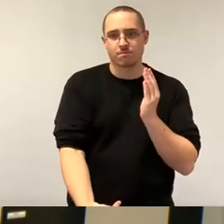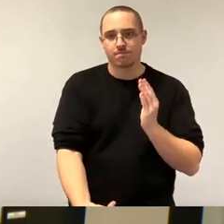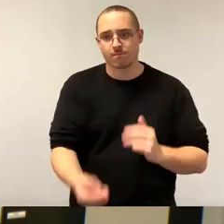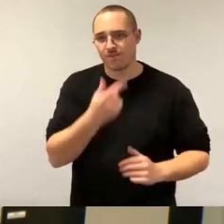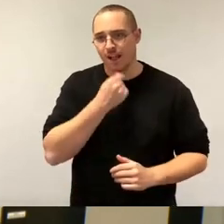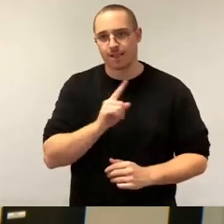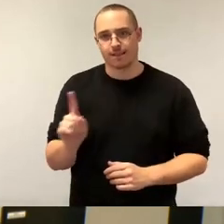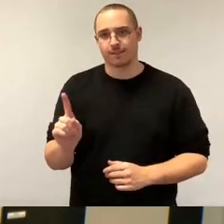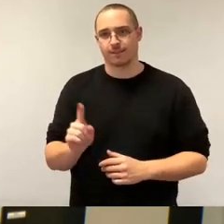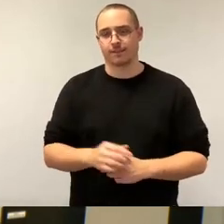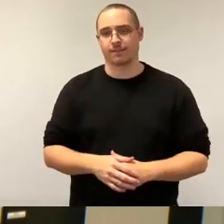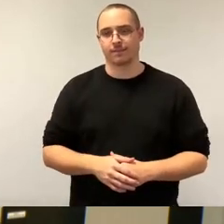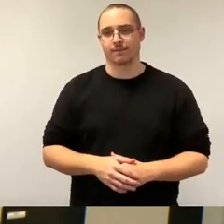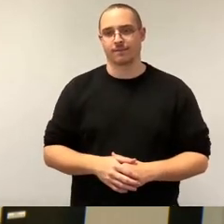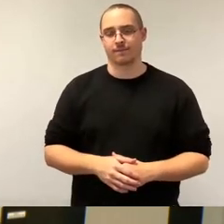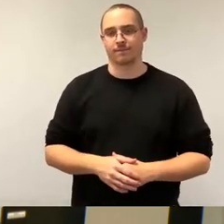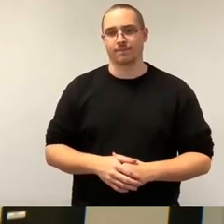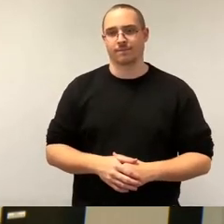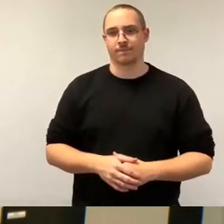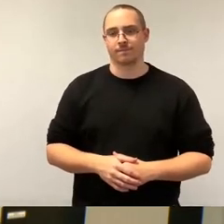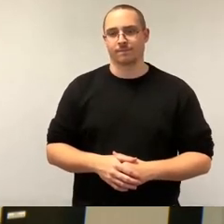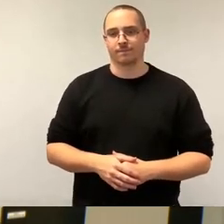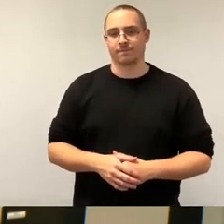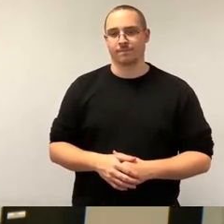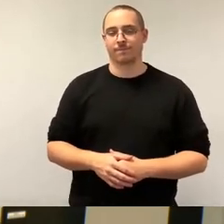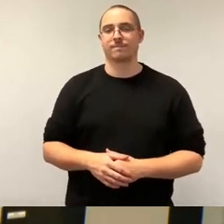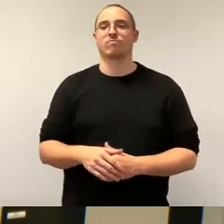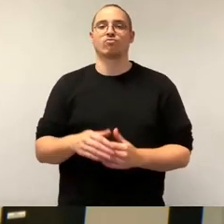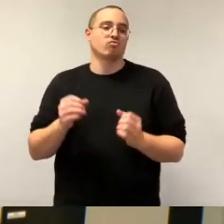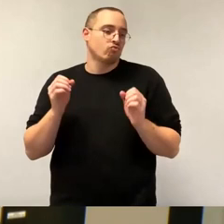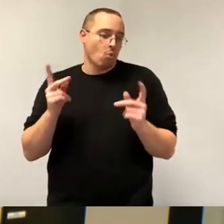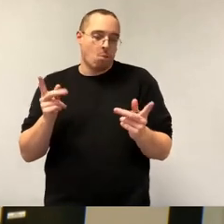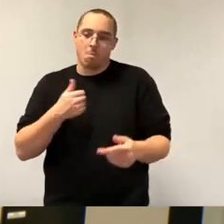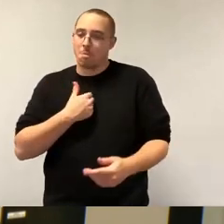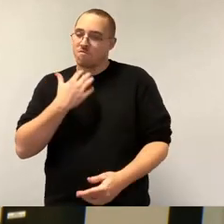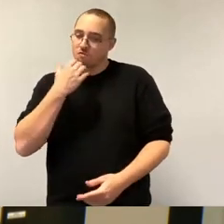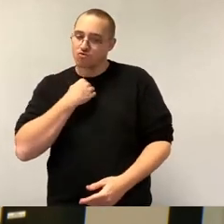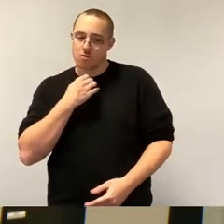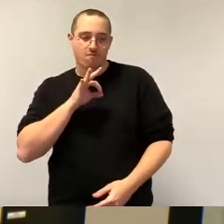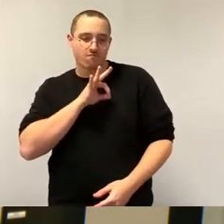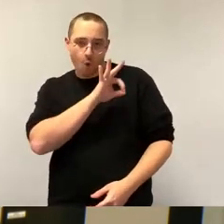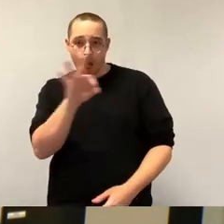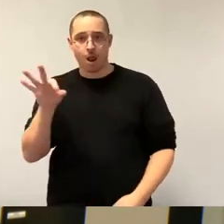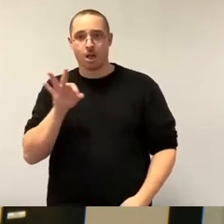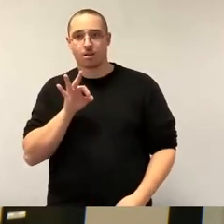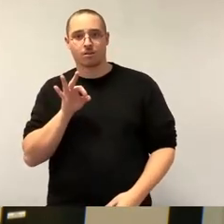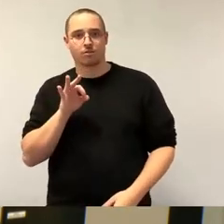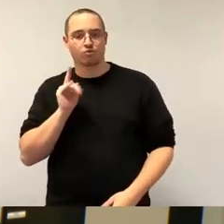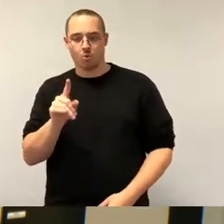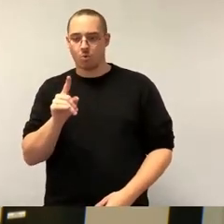wünsche ich uns ein Fingerspitzengefühl, dass wir es hinbekommen, die Interessen von